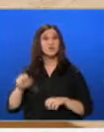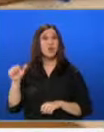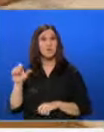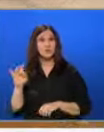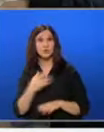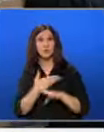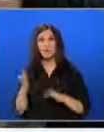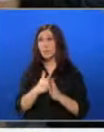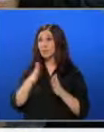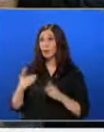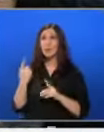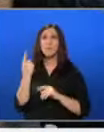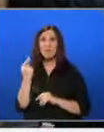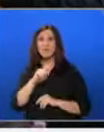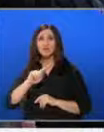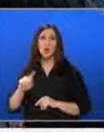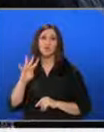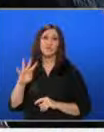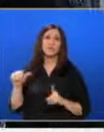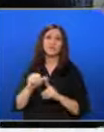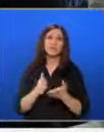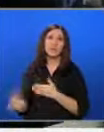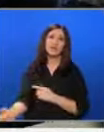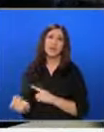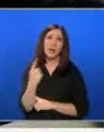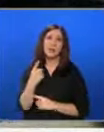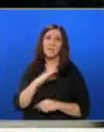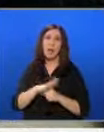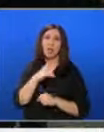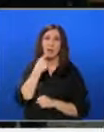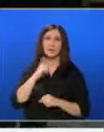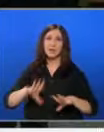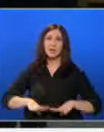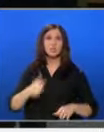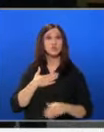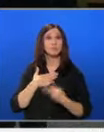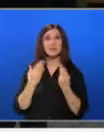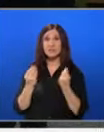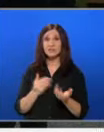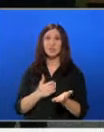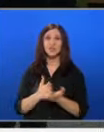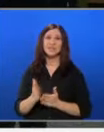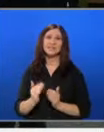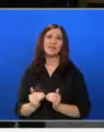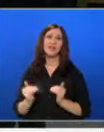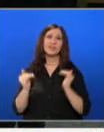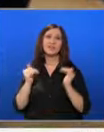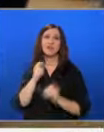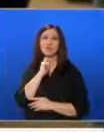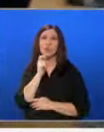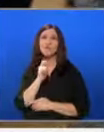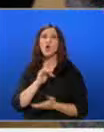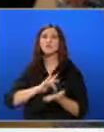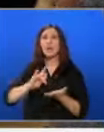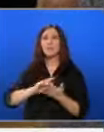Research, проведено в периода от 1 до 4 юни, сред 1000 пълнолетни граждани със собствени средства и чрез стандартизирано интервю с